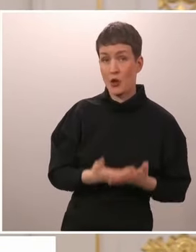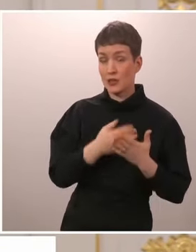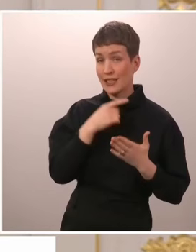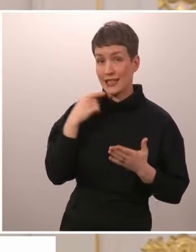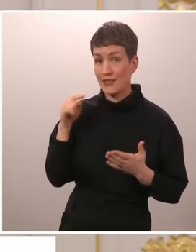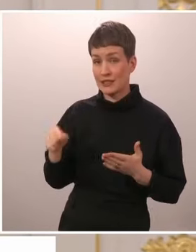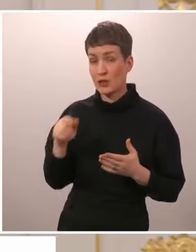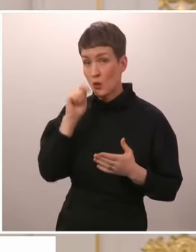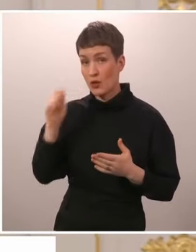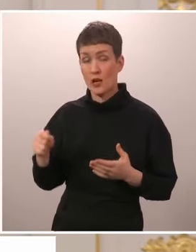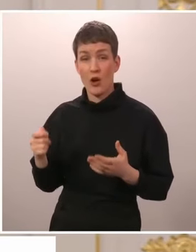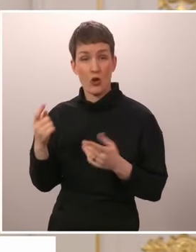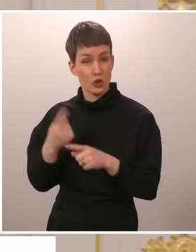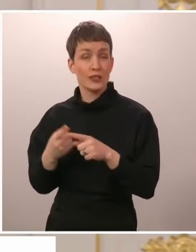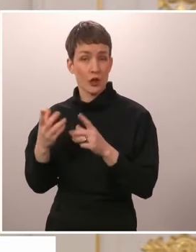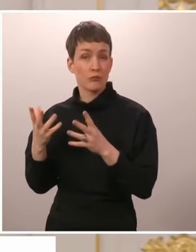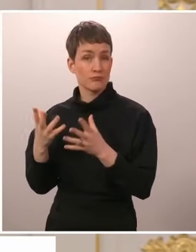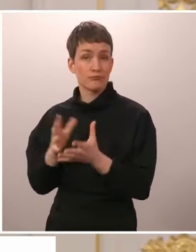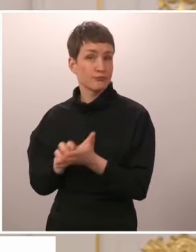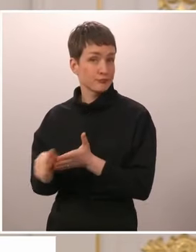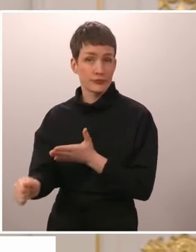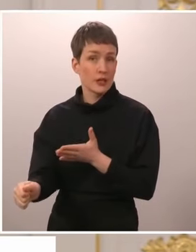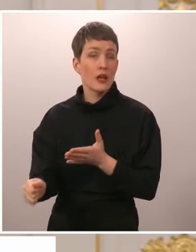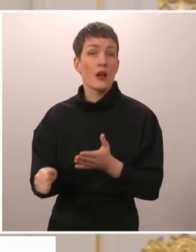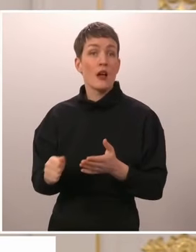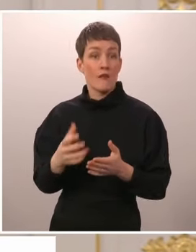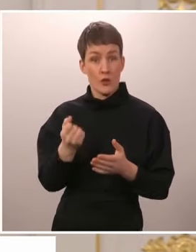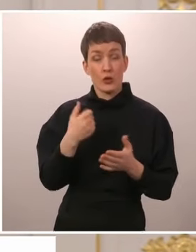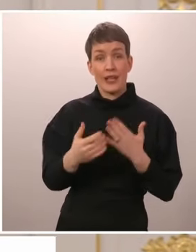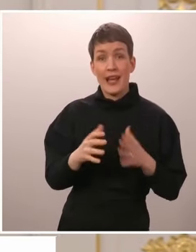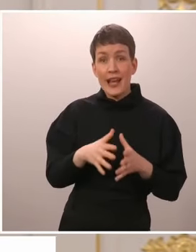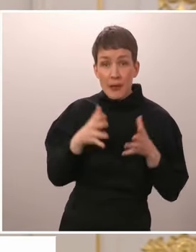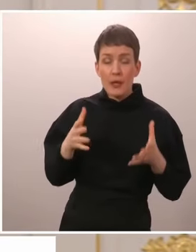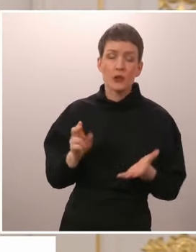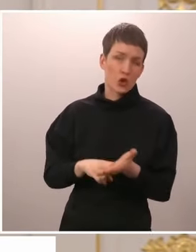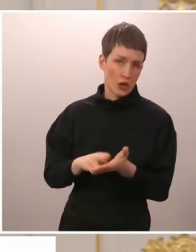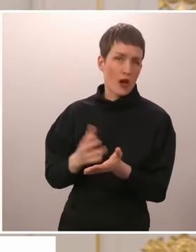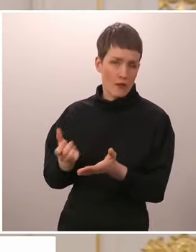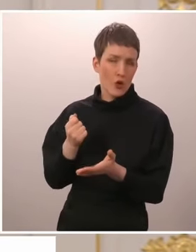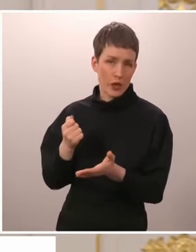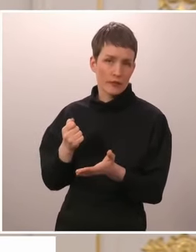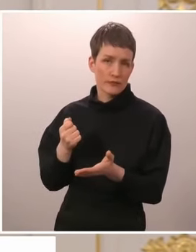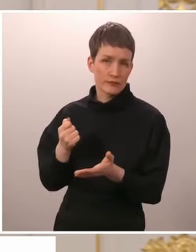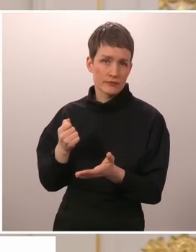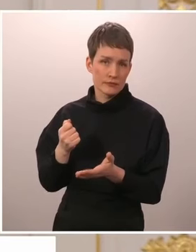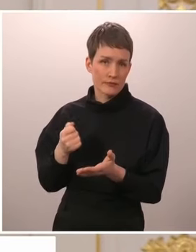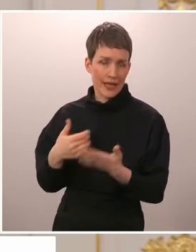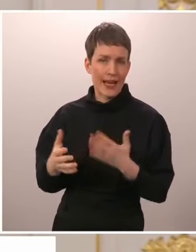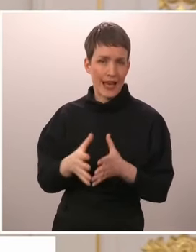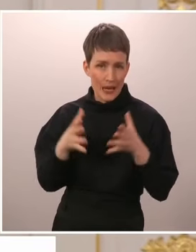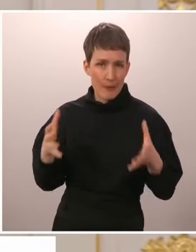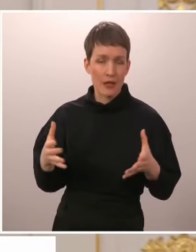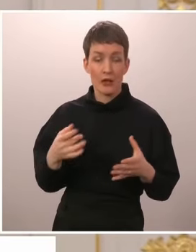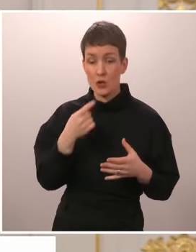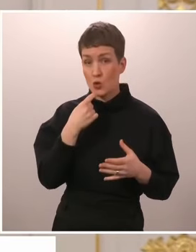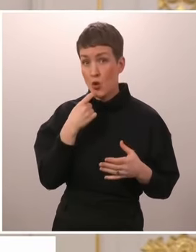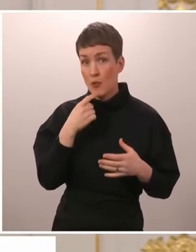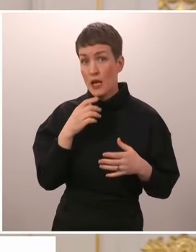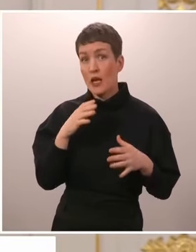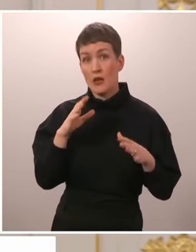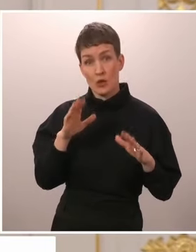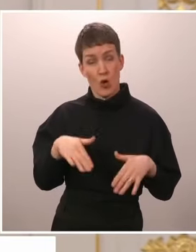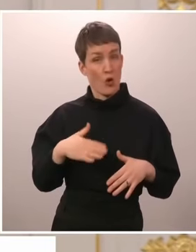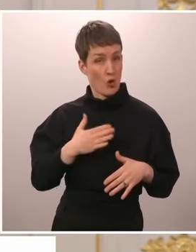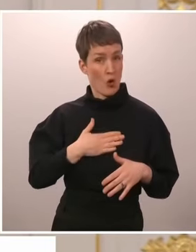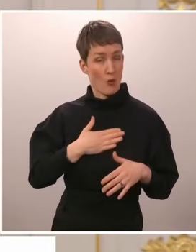ei enää olisi jo olemassa. Voidaanko tehdä enemmän? Kyllä ilman muuta. Suomi omalta osaltaan on tehnyt ja hoitanut